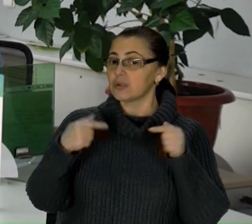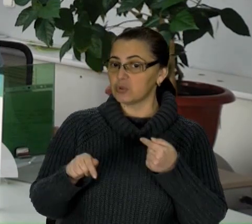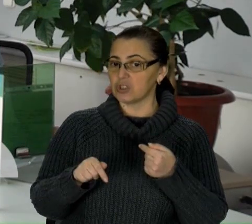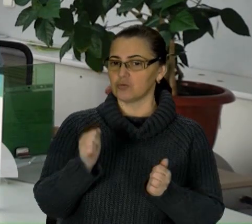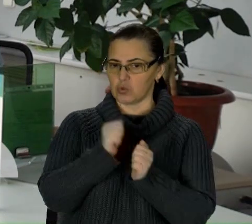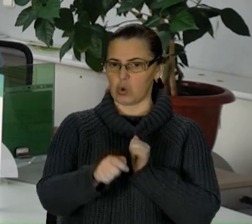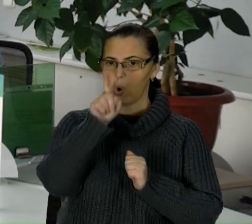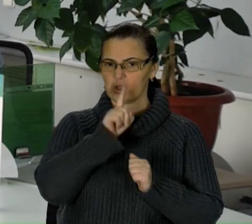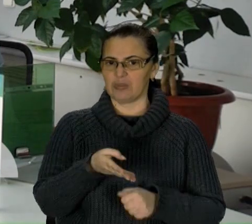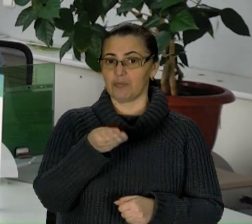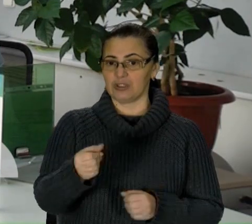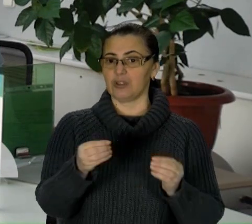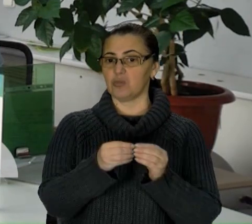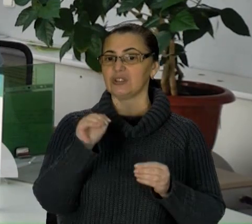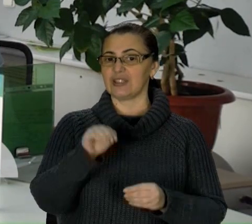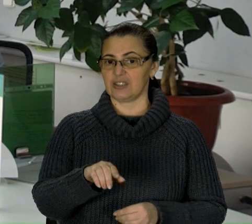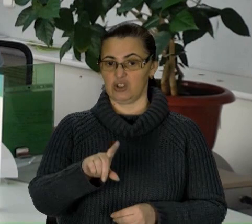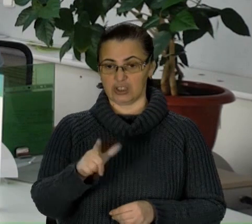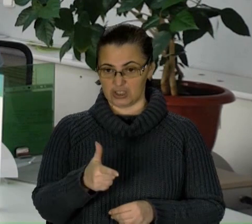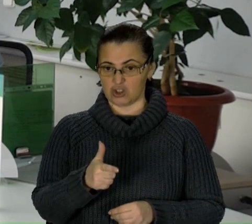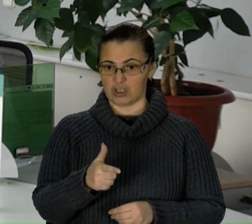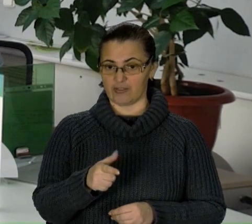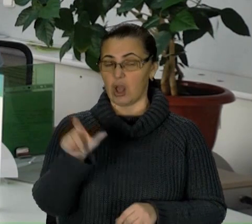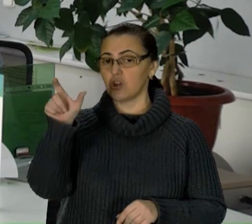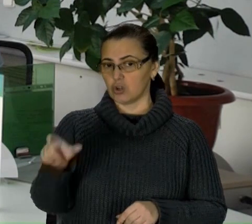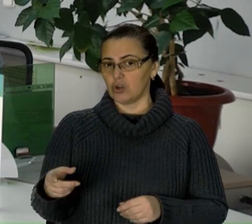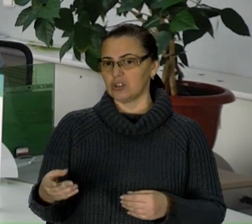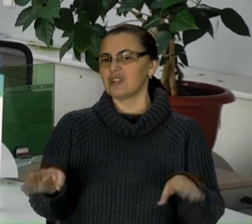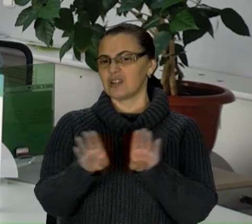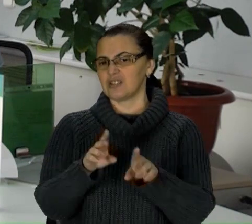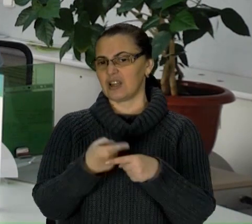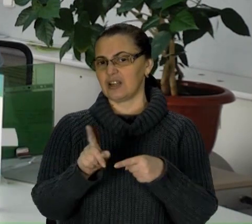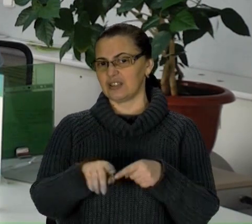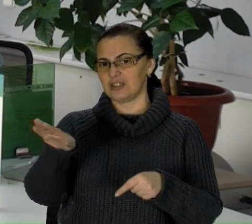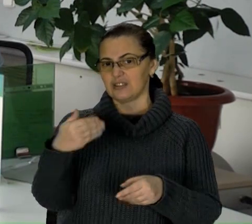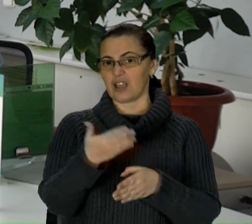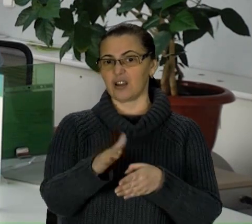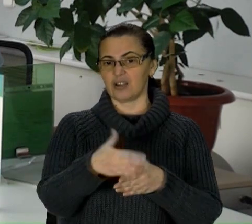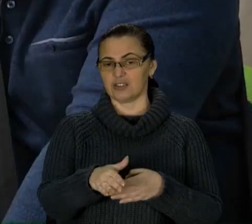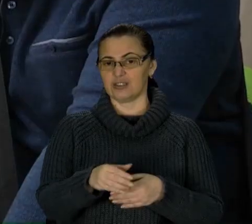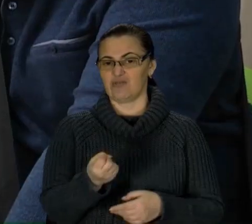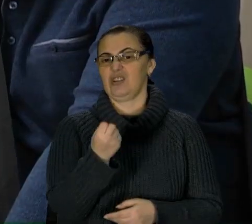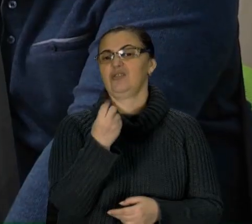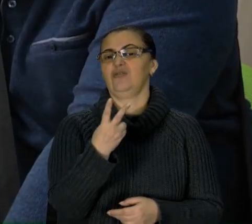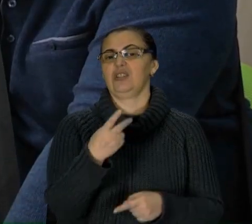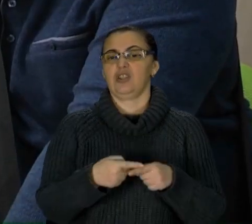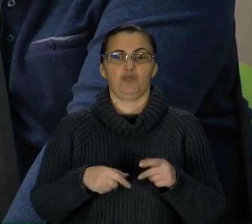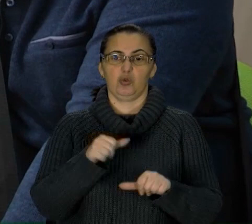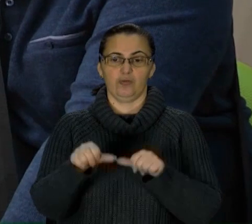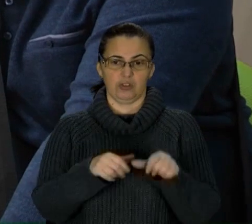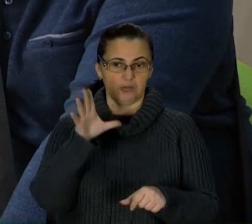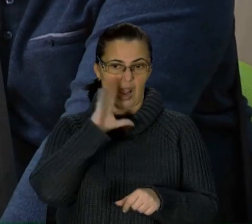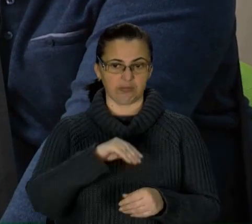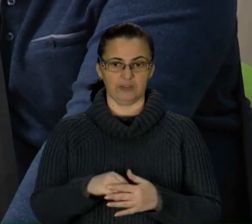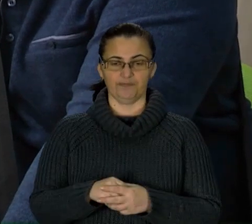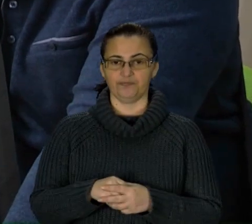Так якщо вона буде платити кожен місяць просто по 10 тисяч гривень, вона цей кредит закриє не за 20 років, а за 12,5. За достроковим плащенням